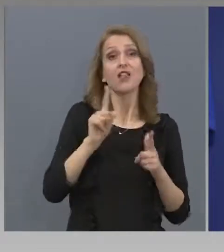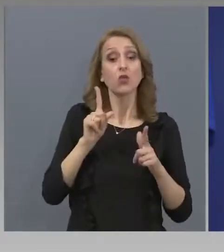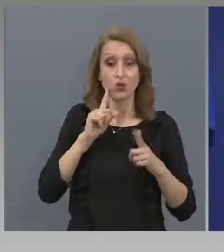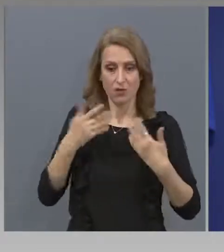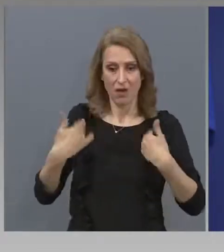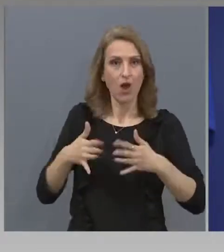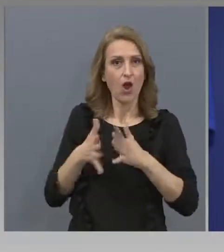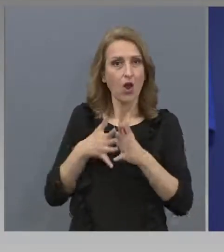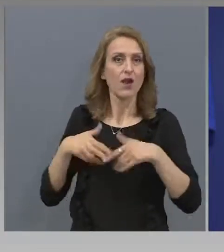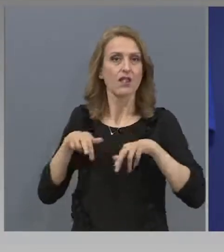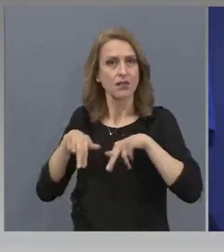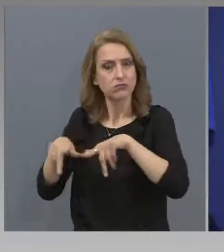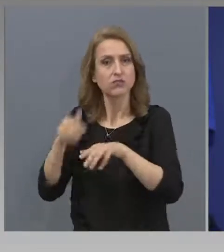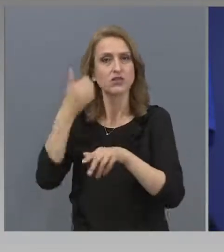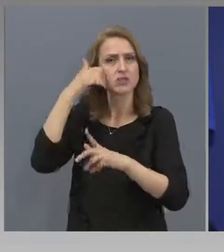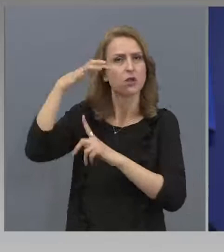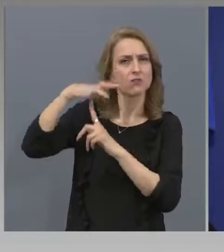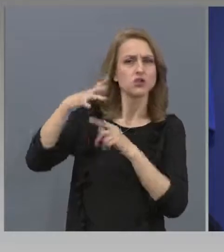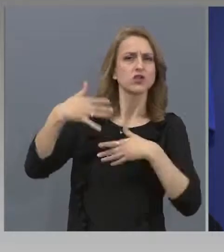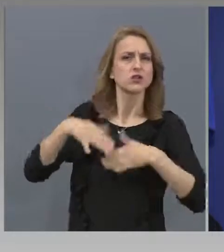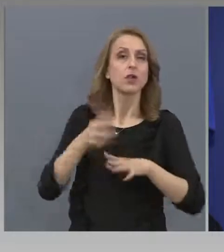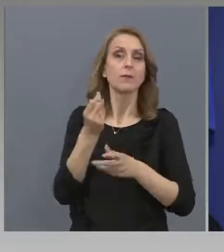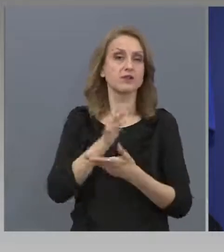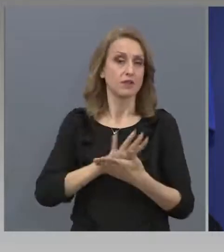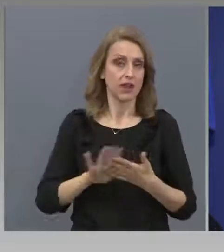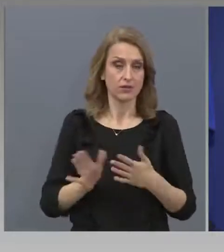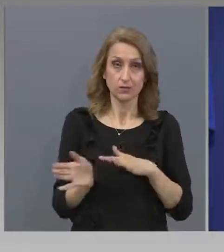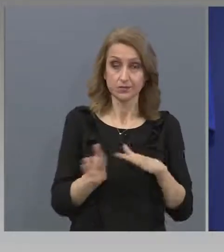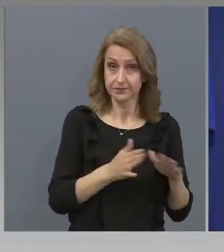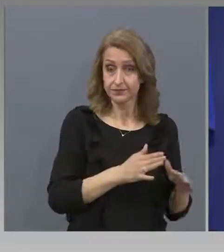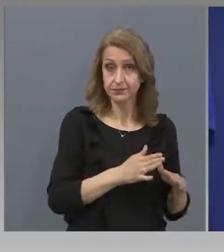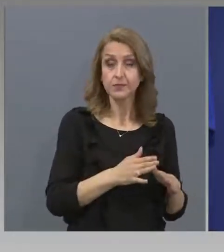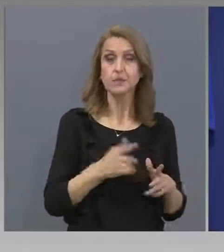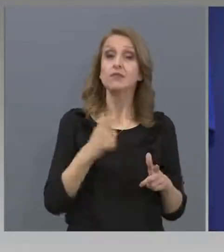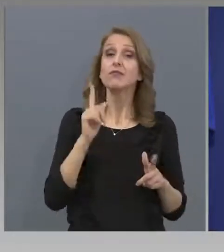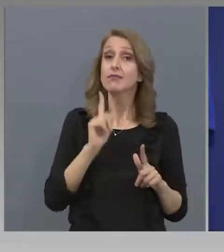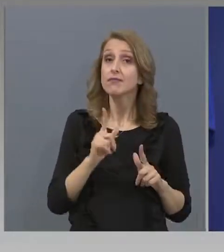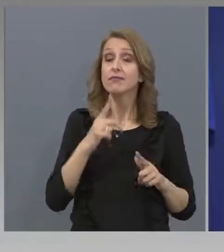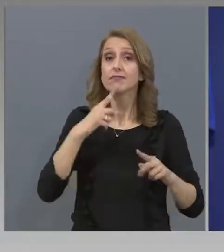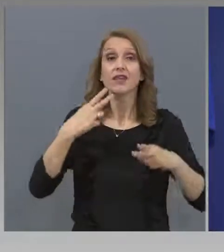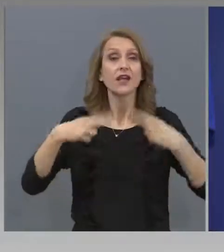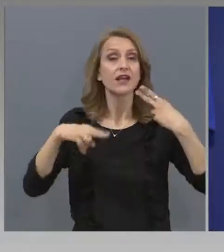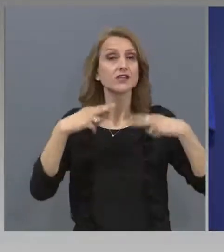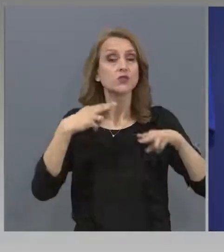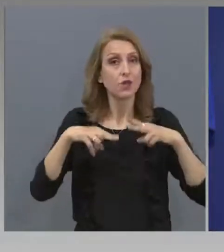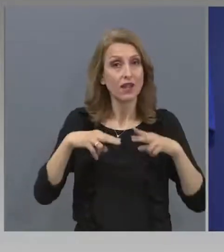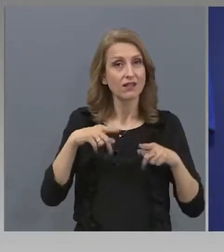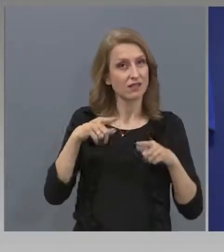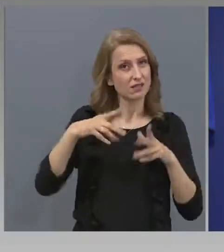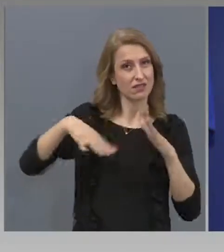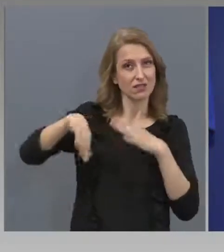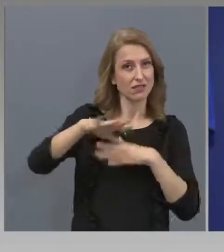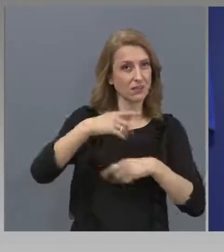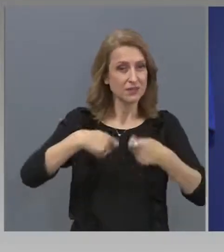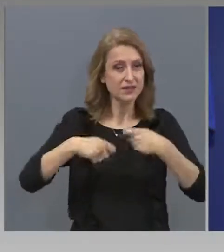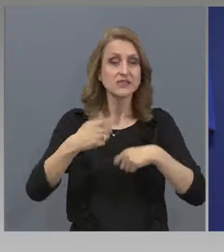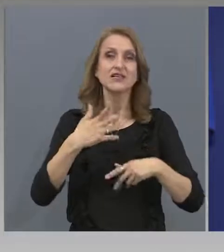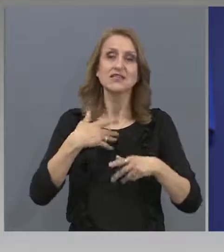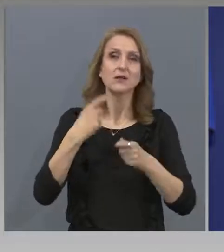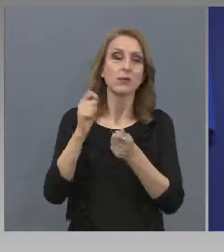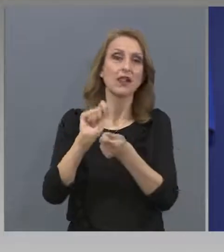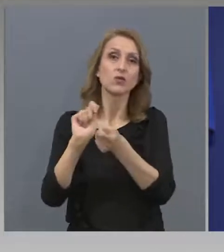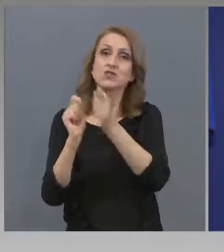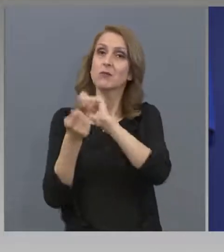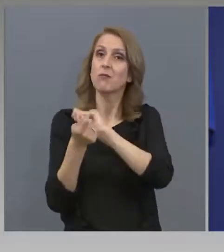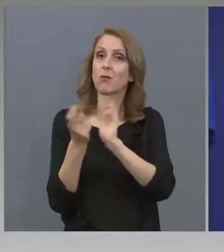Друго конкретно, което сме споразумели, по искане на ресторантерския бизнес да се измени последната заповед от 3 мая на министра на